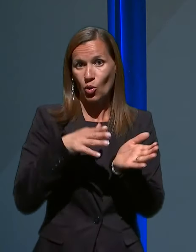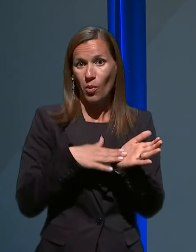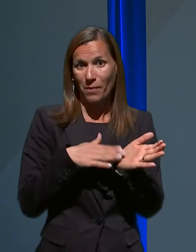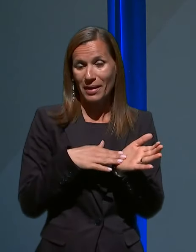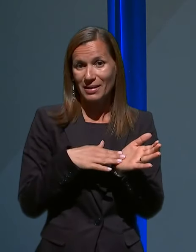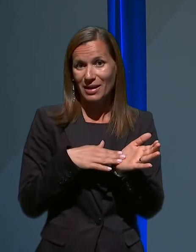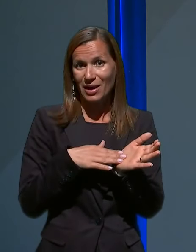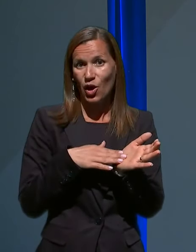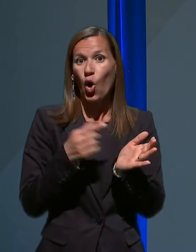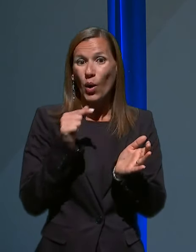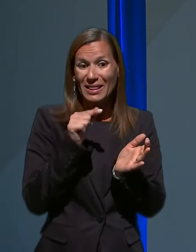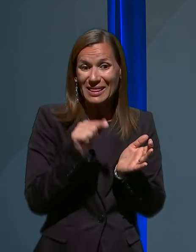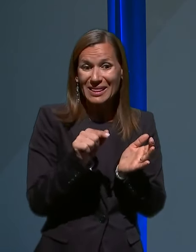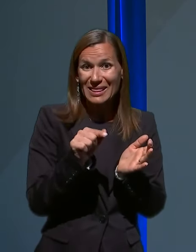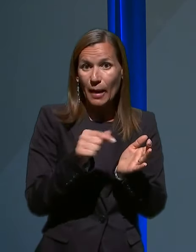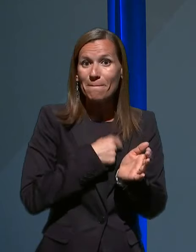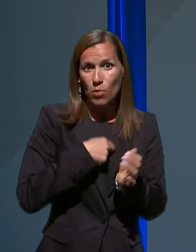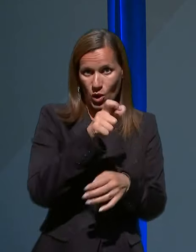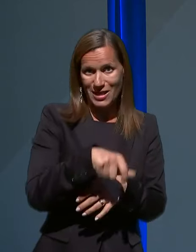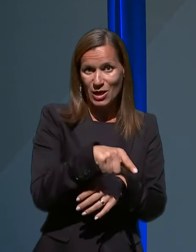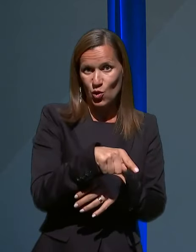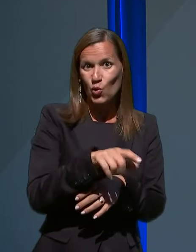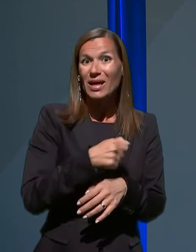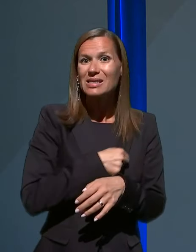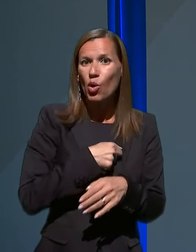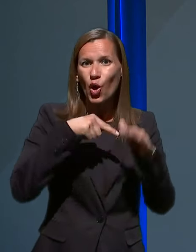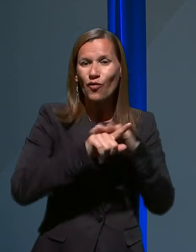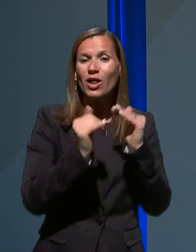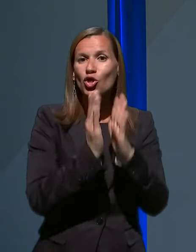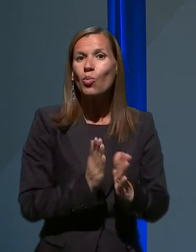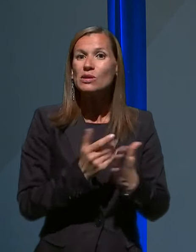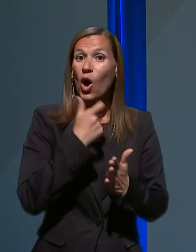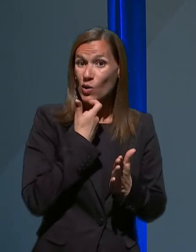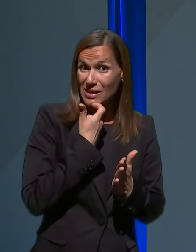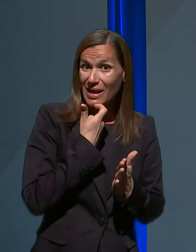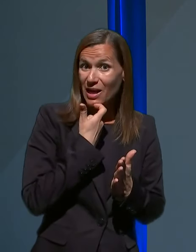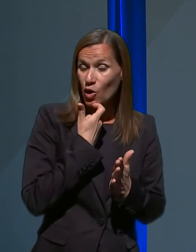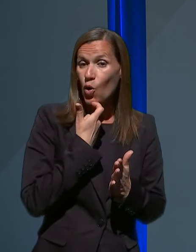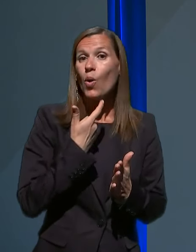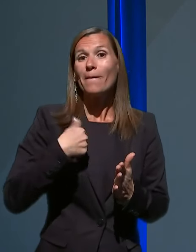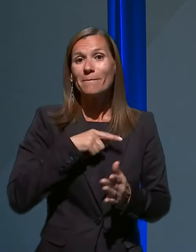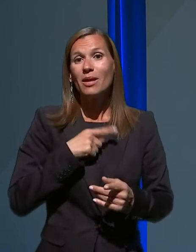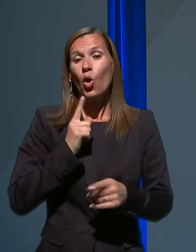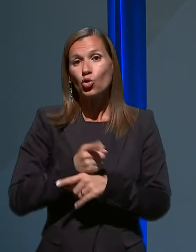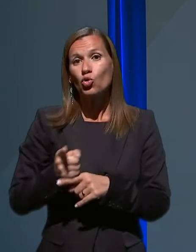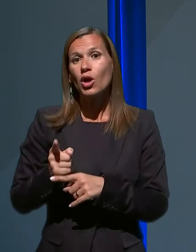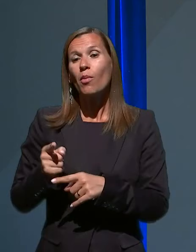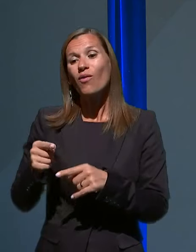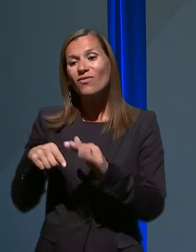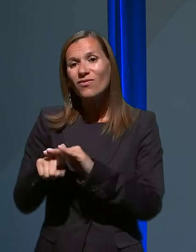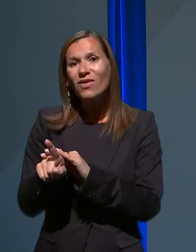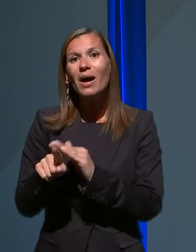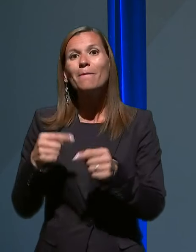tem bovniku, ki je zbolo v domu za ostarele, odločamo v trijažnem postopku domski zdravnik,